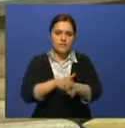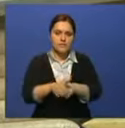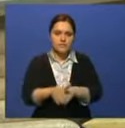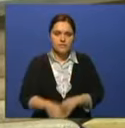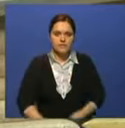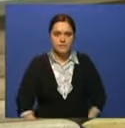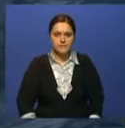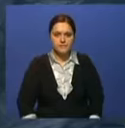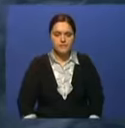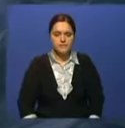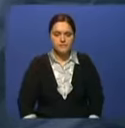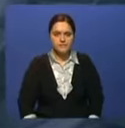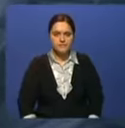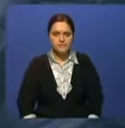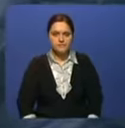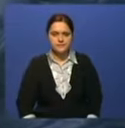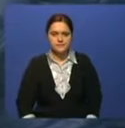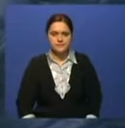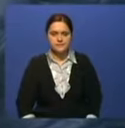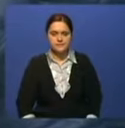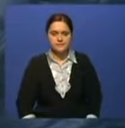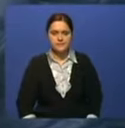Ербулович, Арманий Кубов, Алексей Мельницкий. Из Паладарской области.